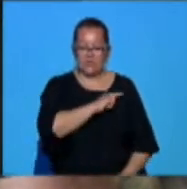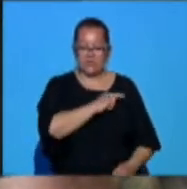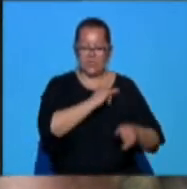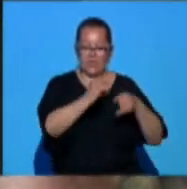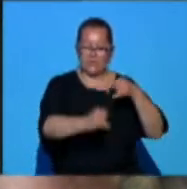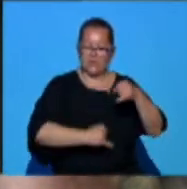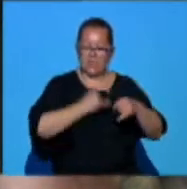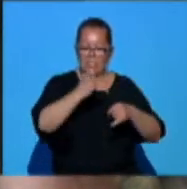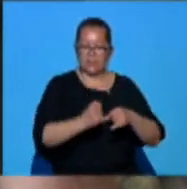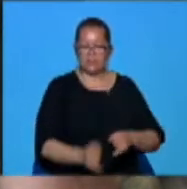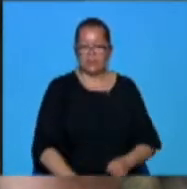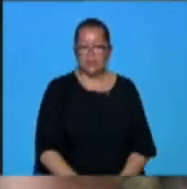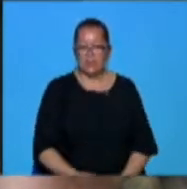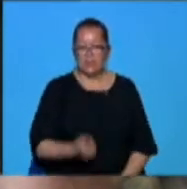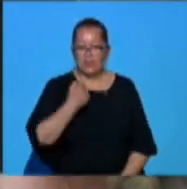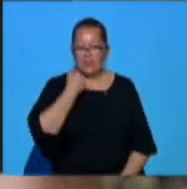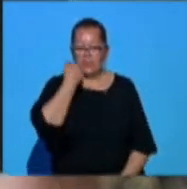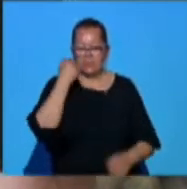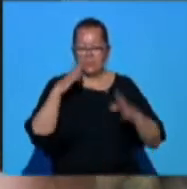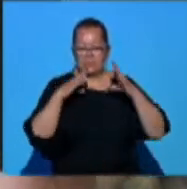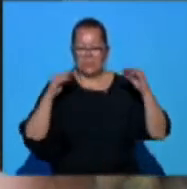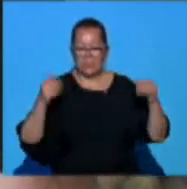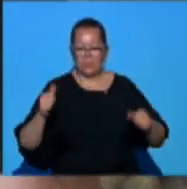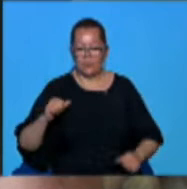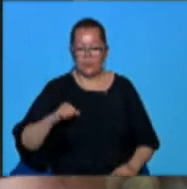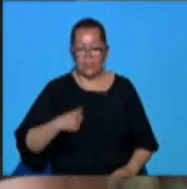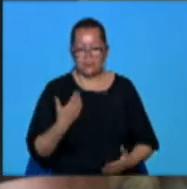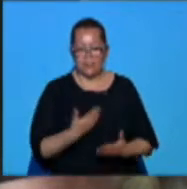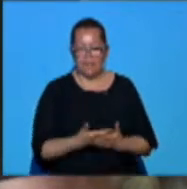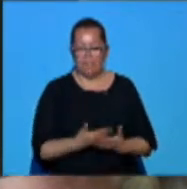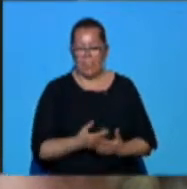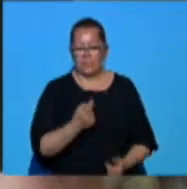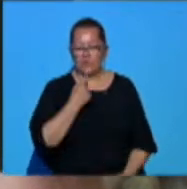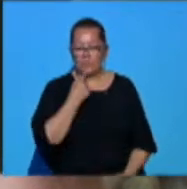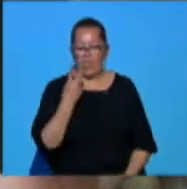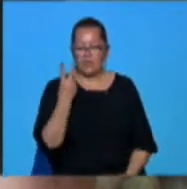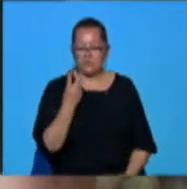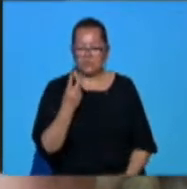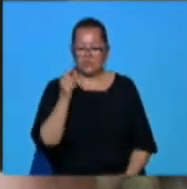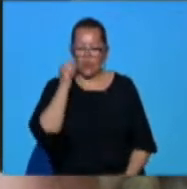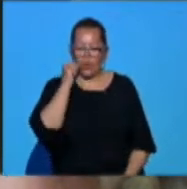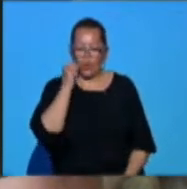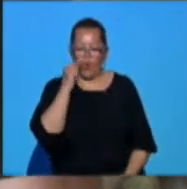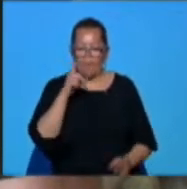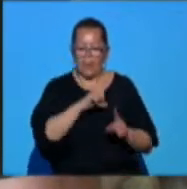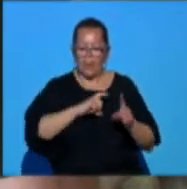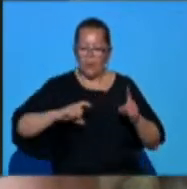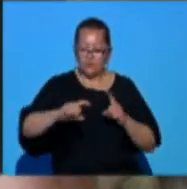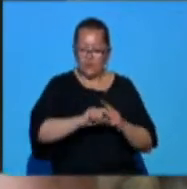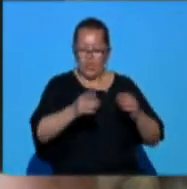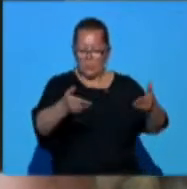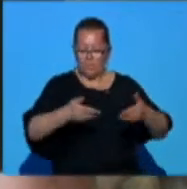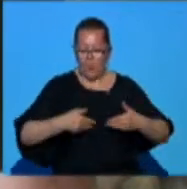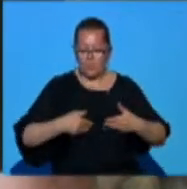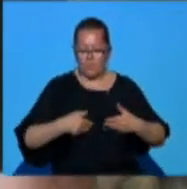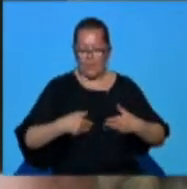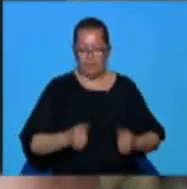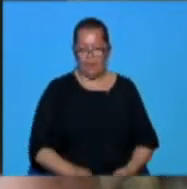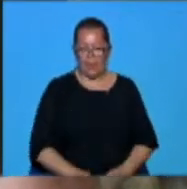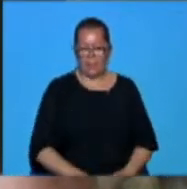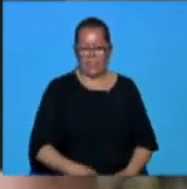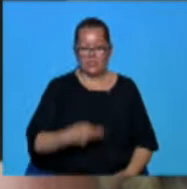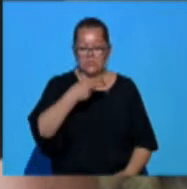by Jau. Cât de mult înseamnă pentru orașul nostru faptul că, iată, aceștii doi oameni de cultură vor primi acest titlu de